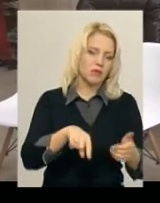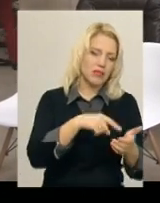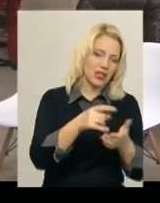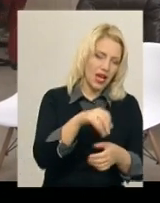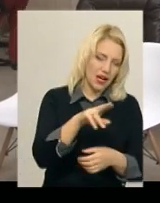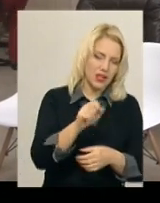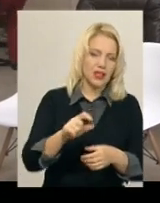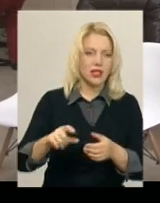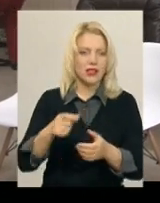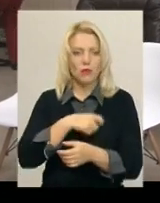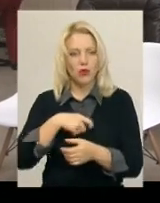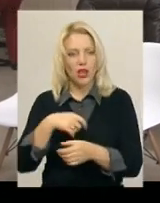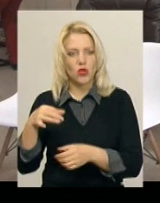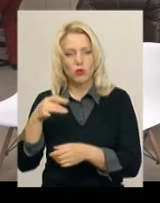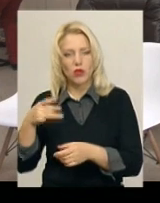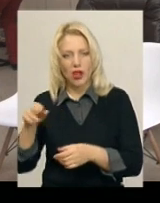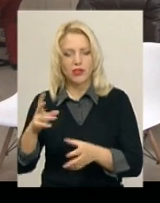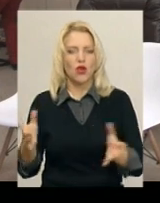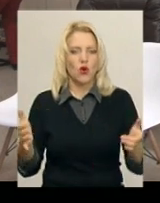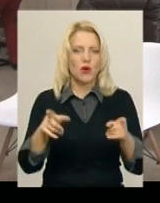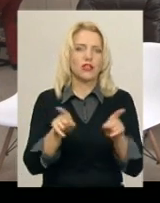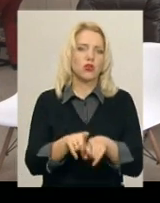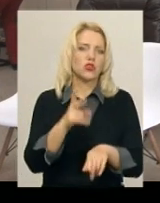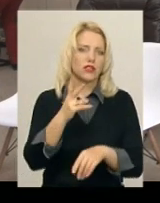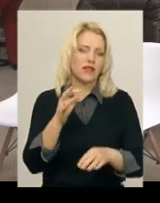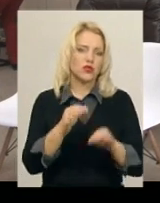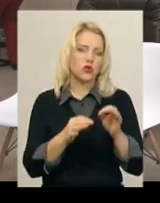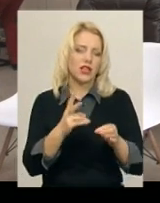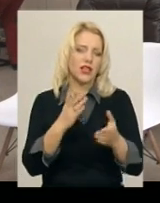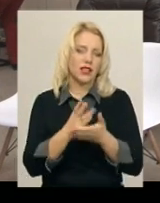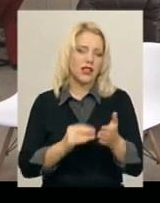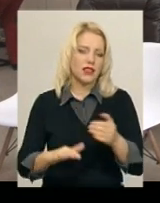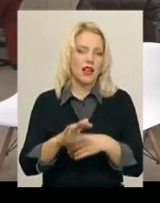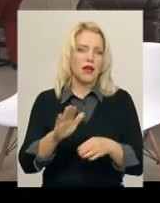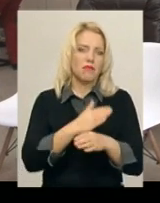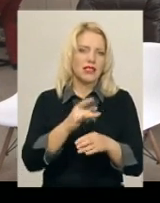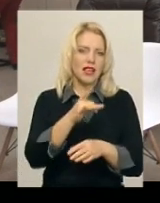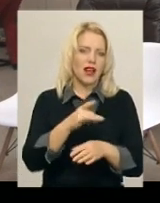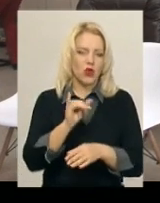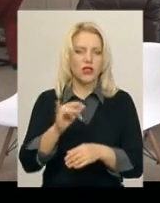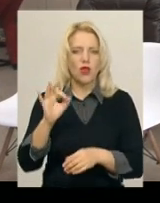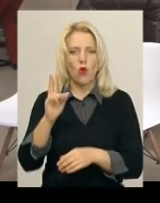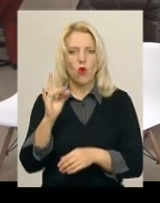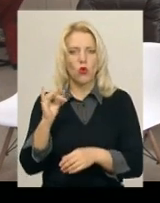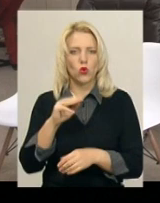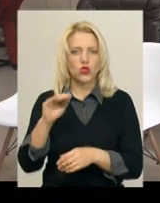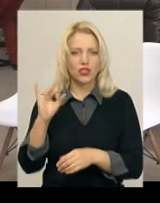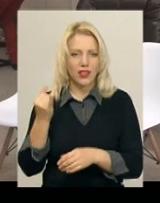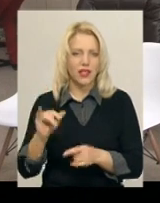обласної ради. Так само охопили ще два суди, які знаходяться територіально в місті Хмельницькому – це міськрайонний і окружний. І